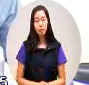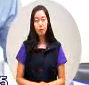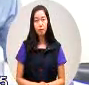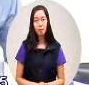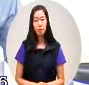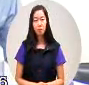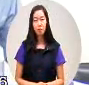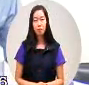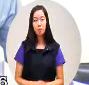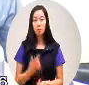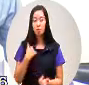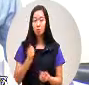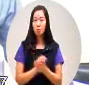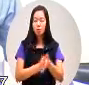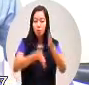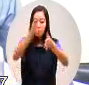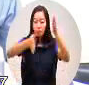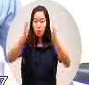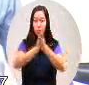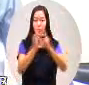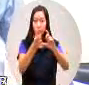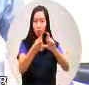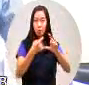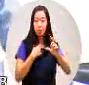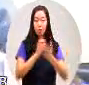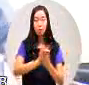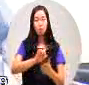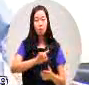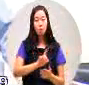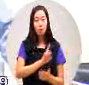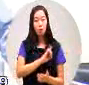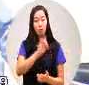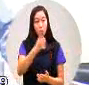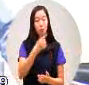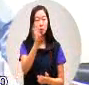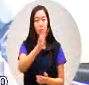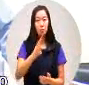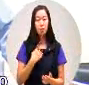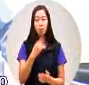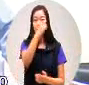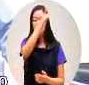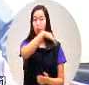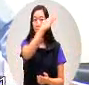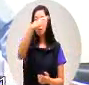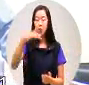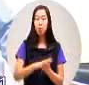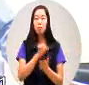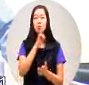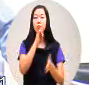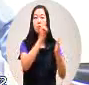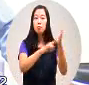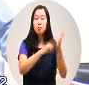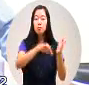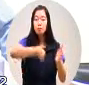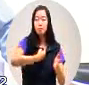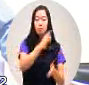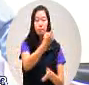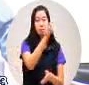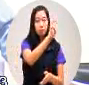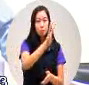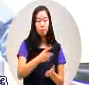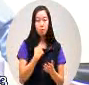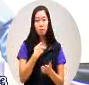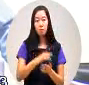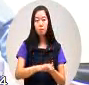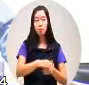我们对外区呢有自来水我们山上呢是简易自来水自从